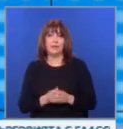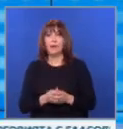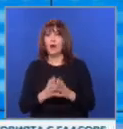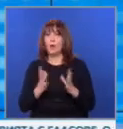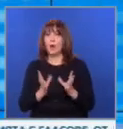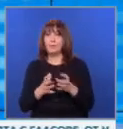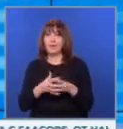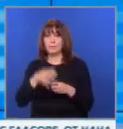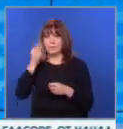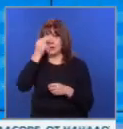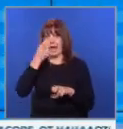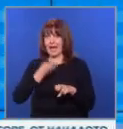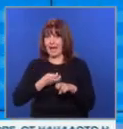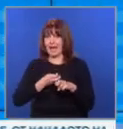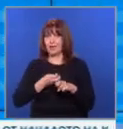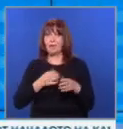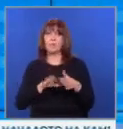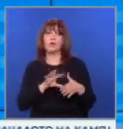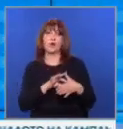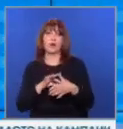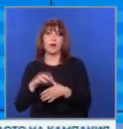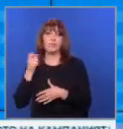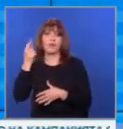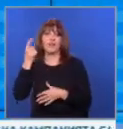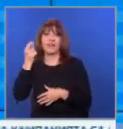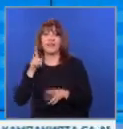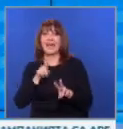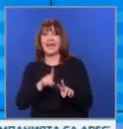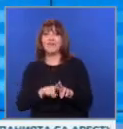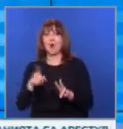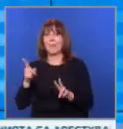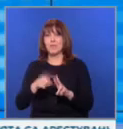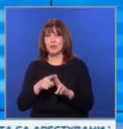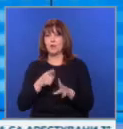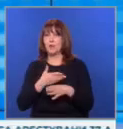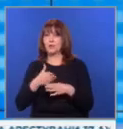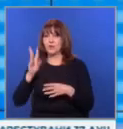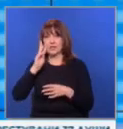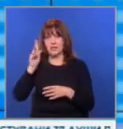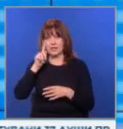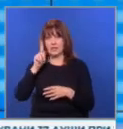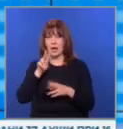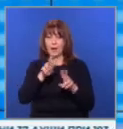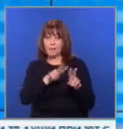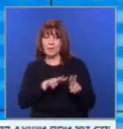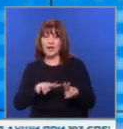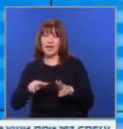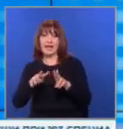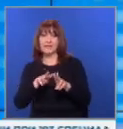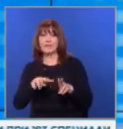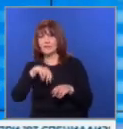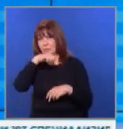Голям екип от български лекари под ръководството на професор доктор Иво Петров в продължение на три дни прегледаха